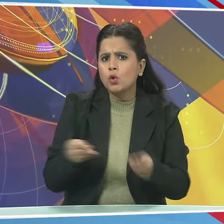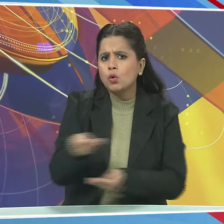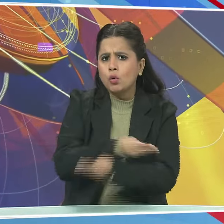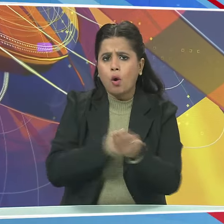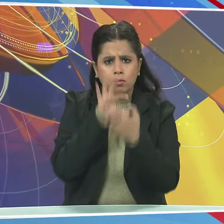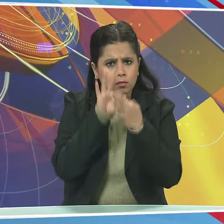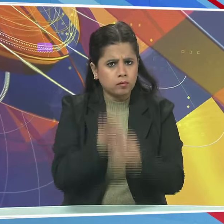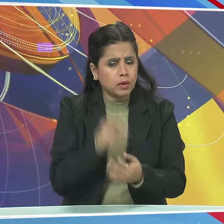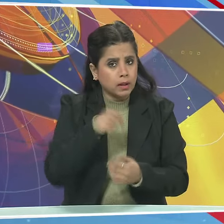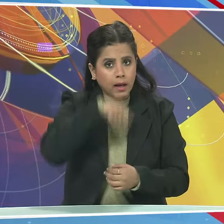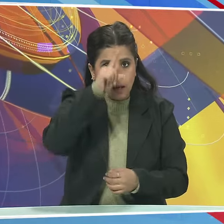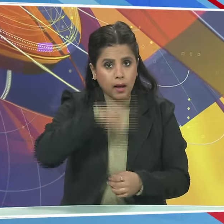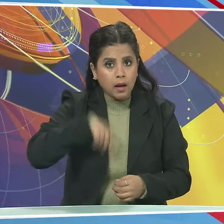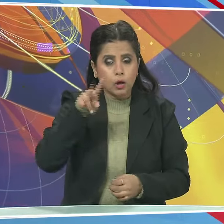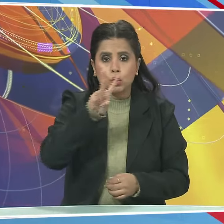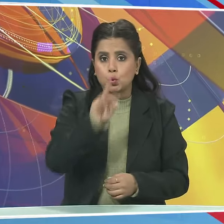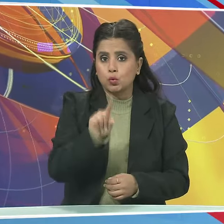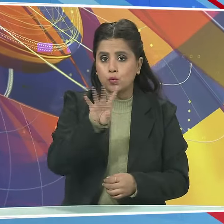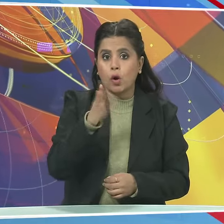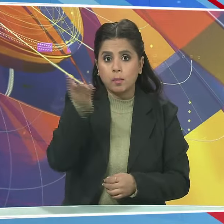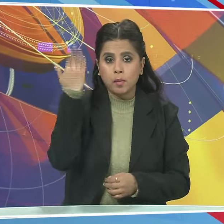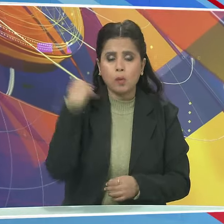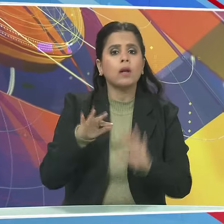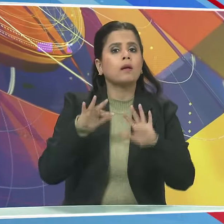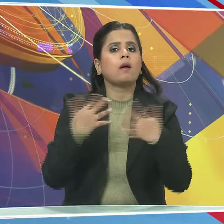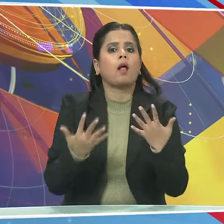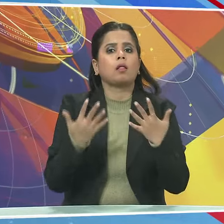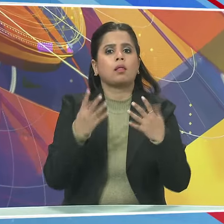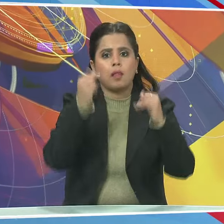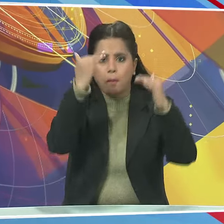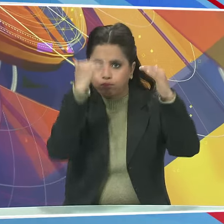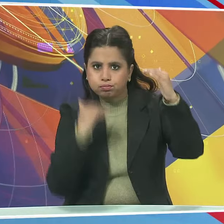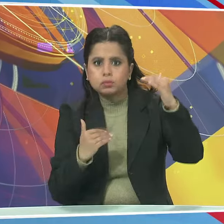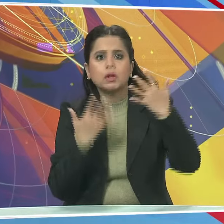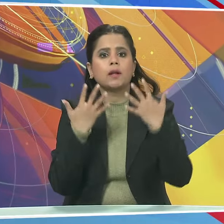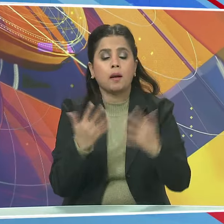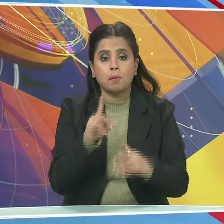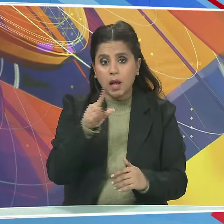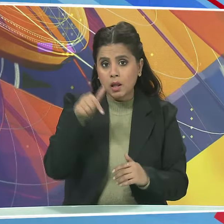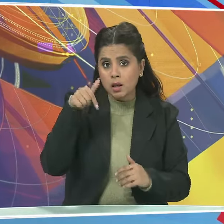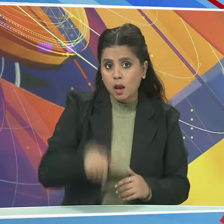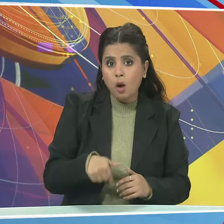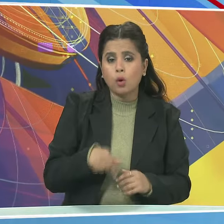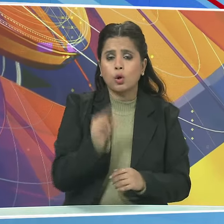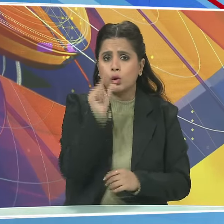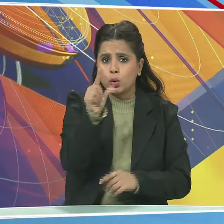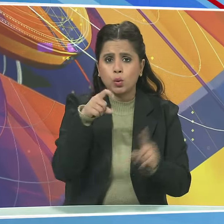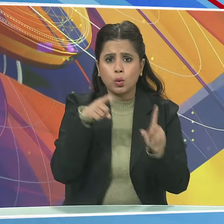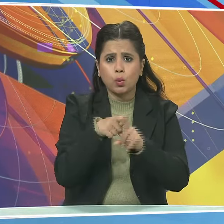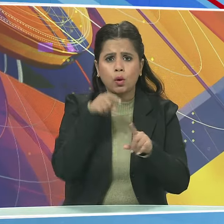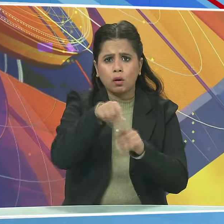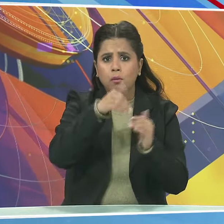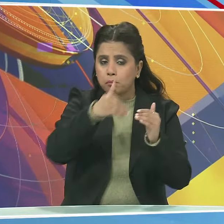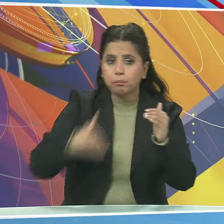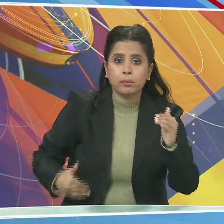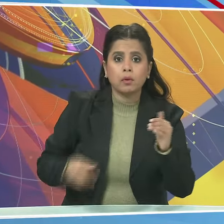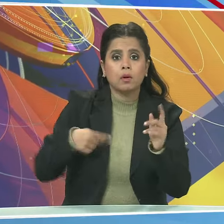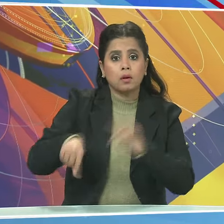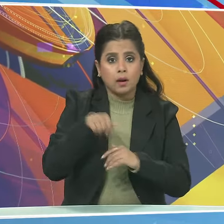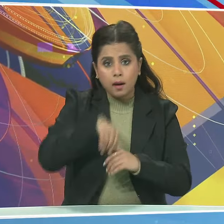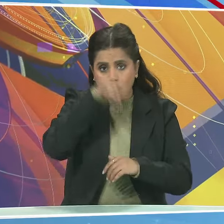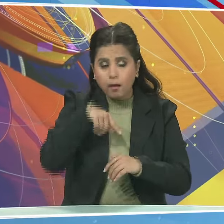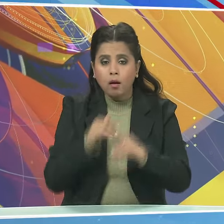हिसाब से भारत 2014 में दस्वे स्थान पर था लेकिन आज UK को पीछे छोड़ते हुए